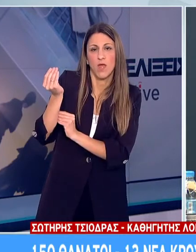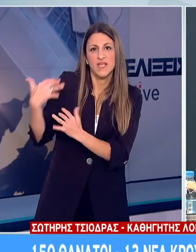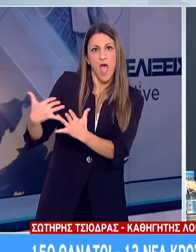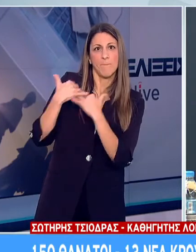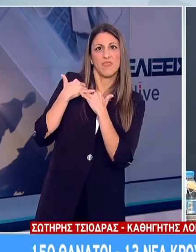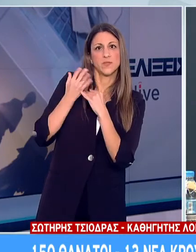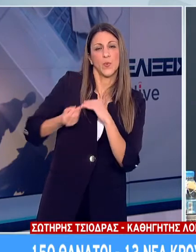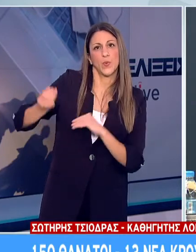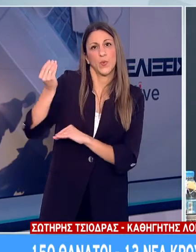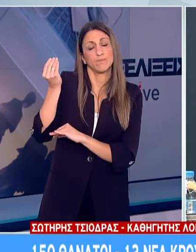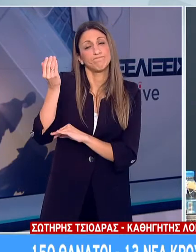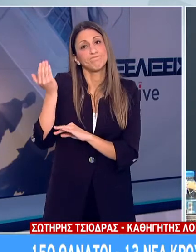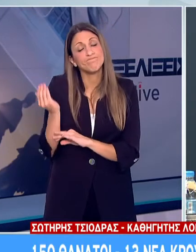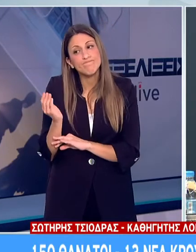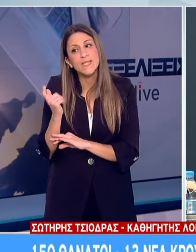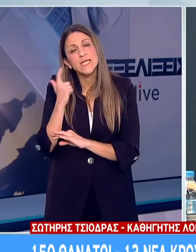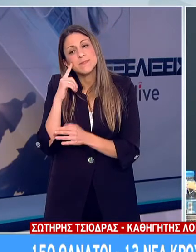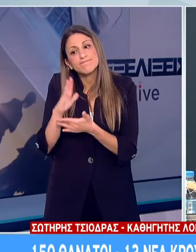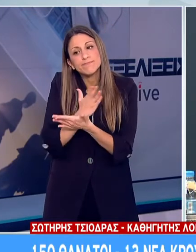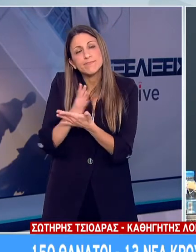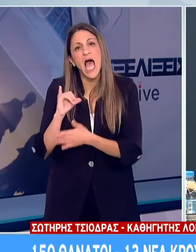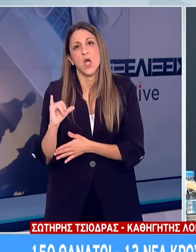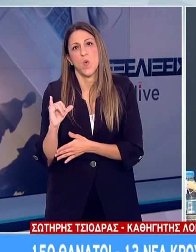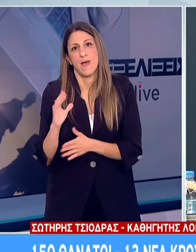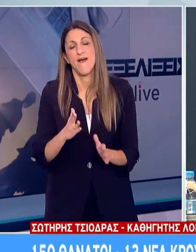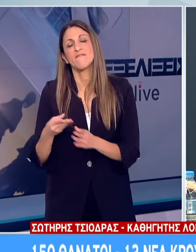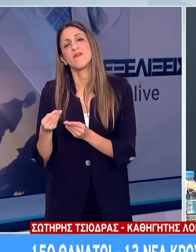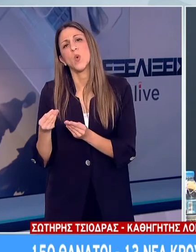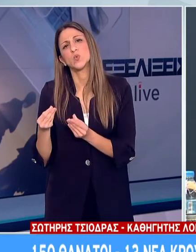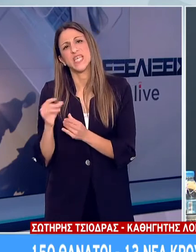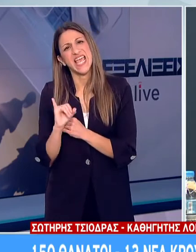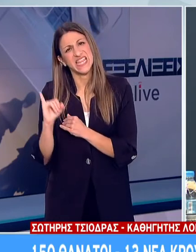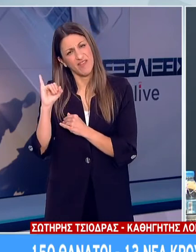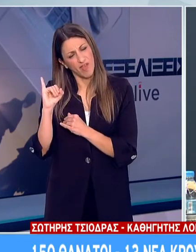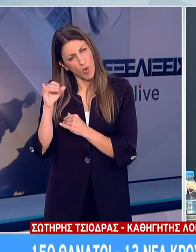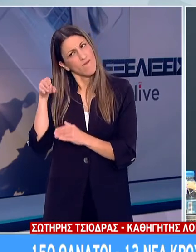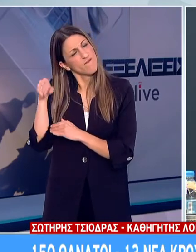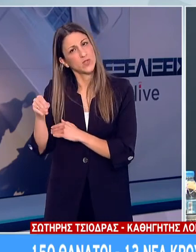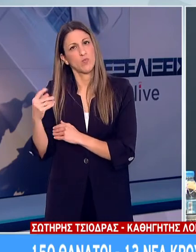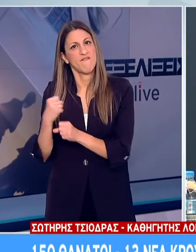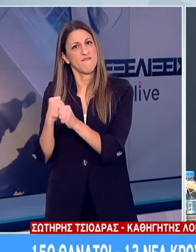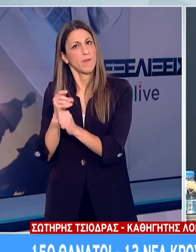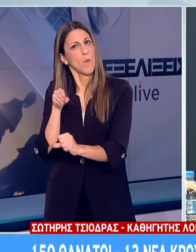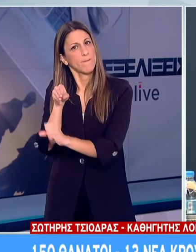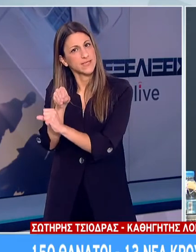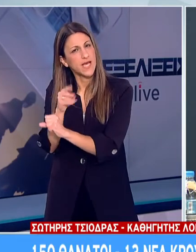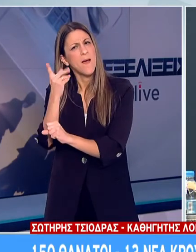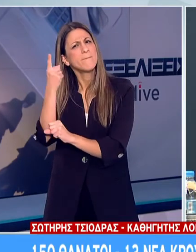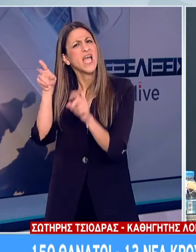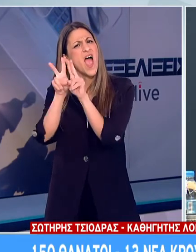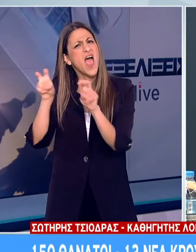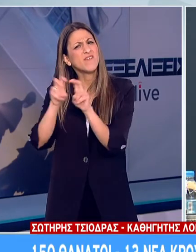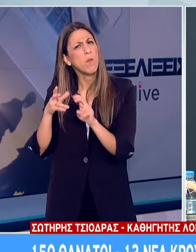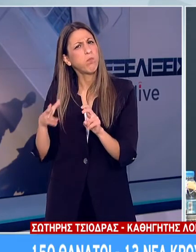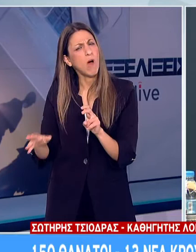που αφορούν και την εντερφερόνι. Παρ' όλα αυτά, η εντερφερόνι χρησιμοποιείται σε μελέτες, θεραπευτικές μελέτες. Μια μελέτη, όπως σωστά